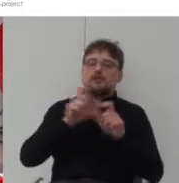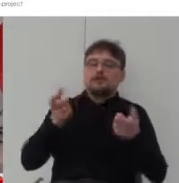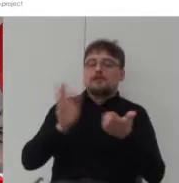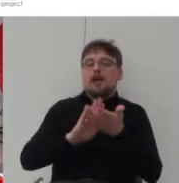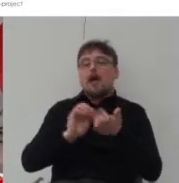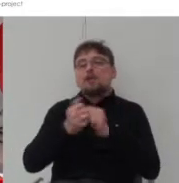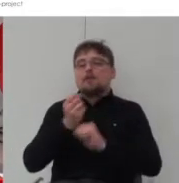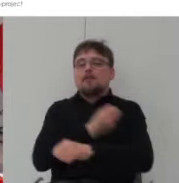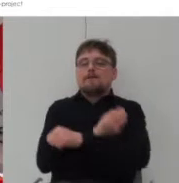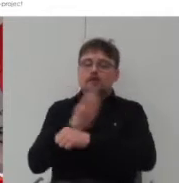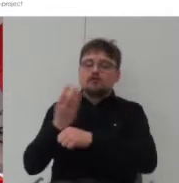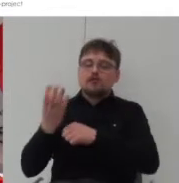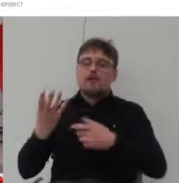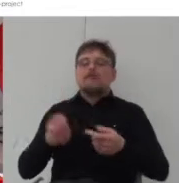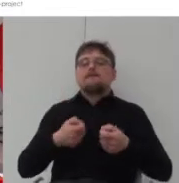hodować zieleń